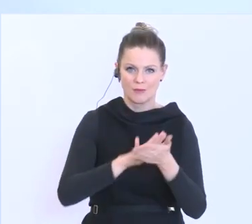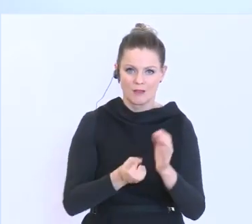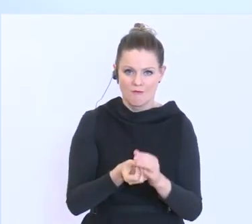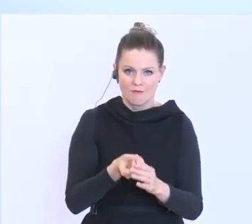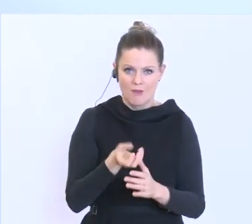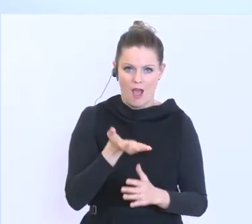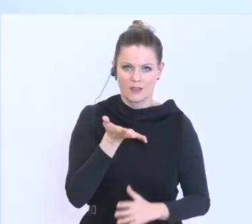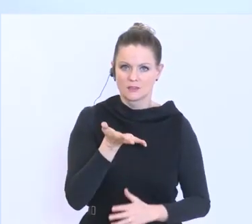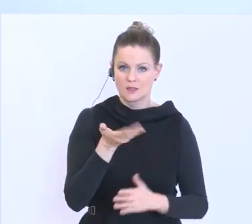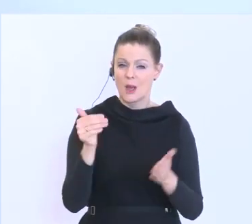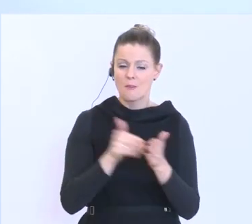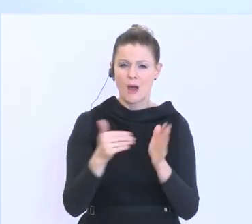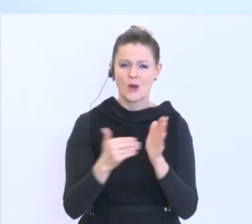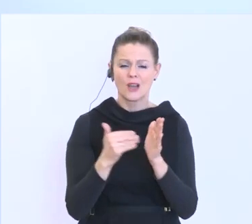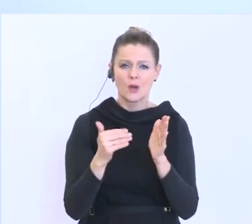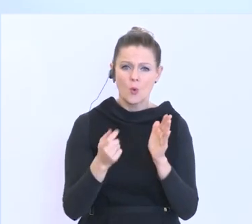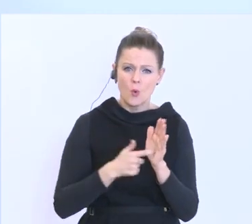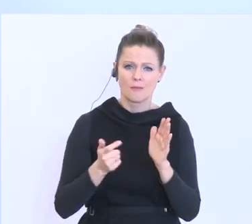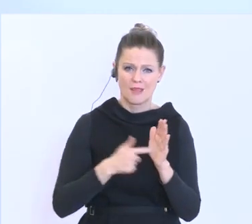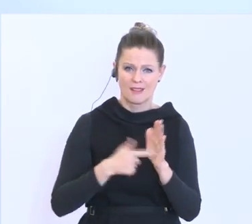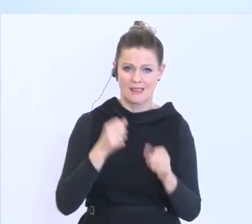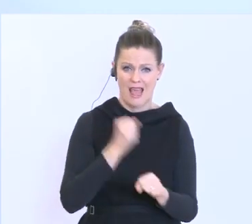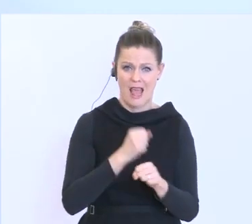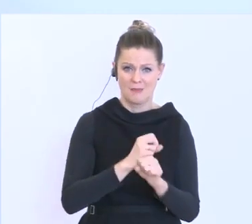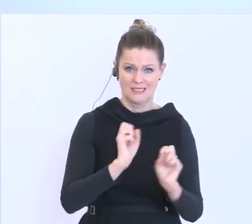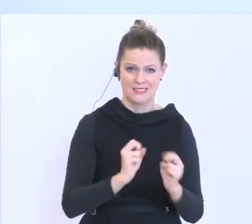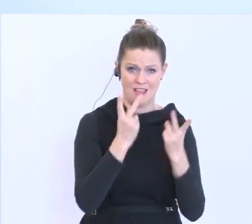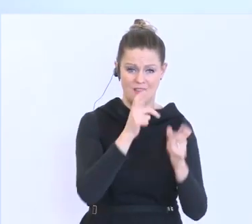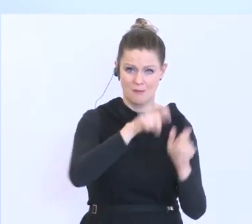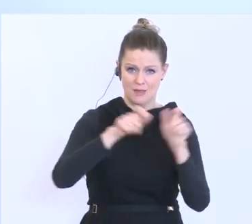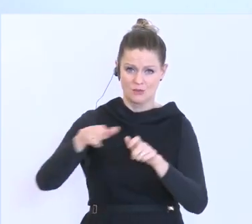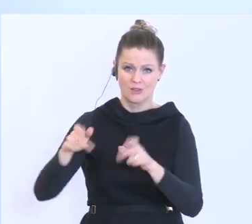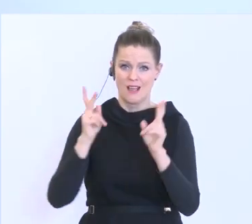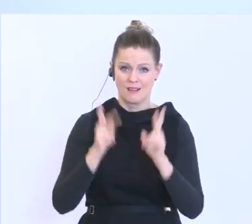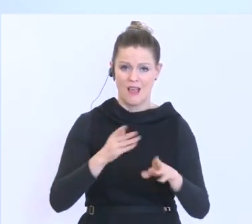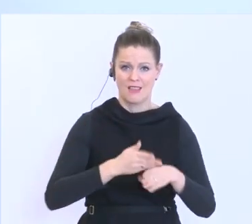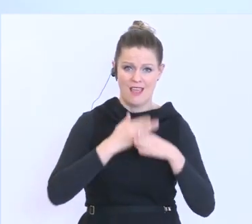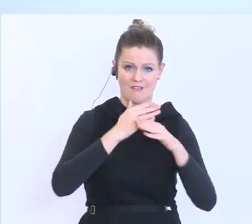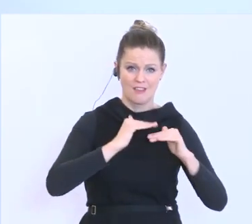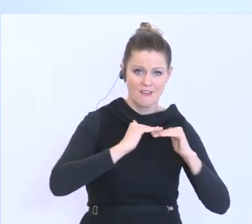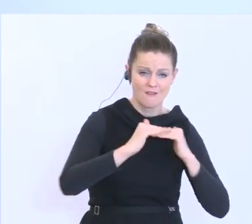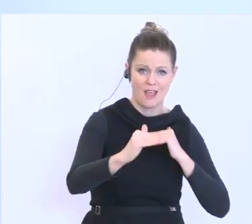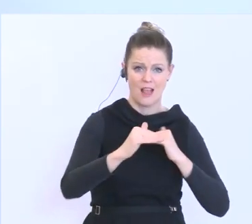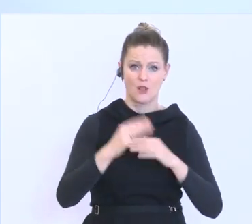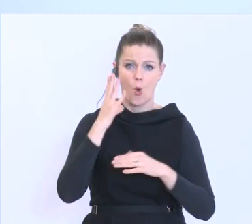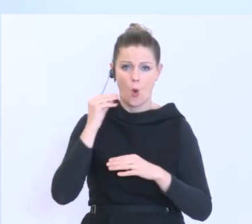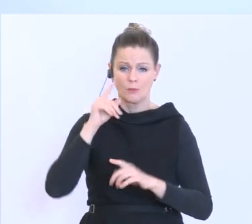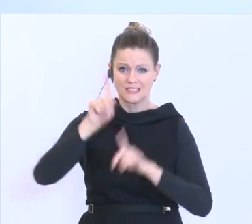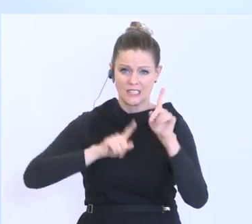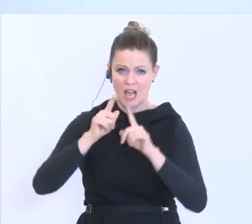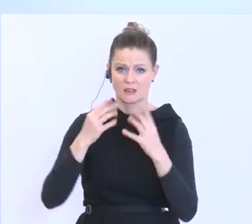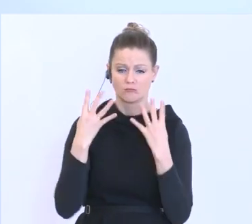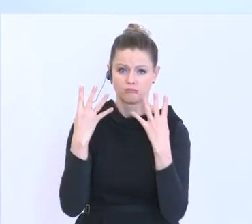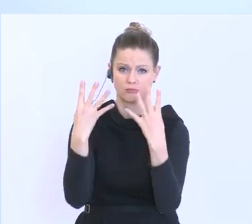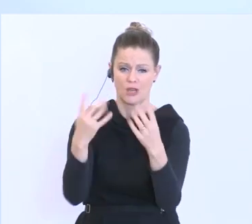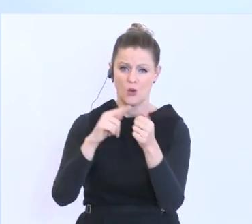brauchen hier dringend Arbeitskräfte, um entsprechend auf den Feldern, in den Obstgärten, in den Gewächshäusern entsprechend eben auch die